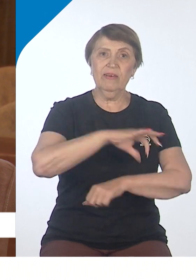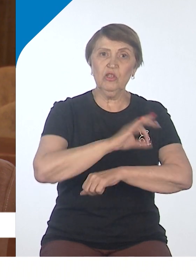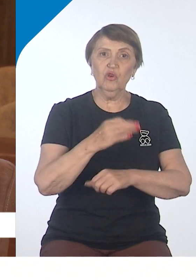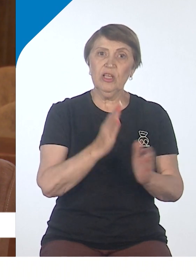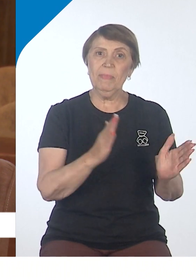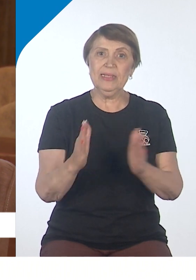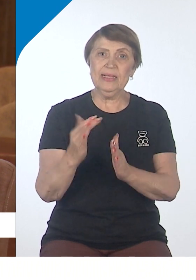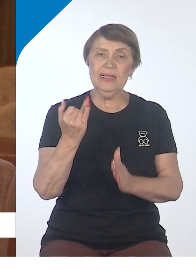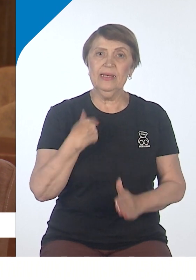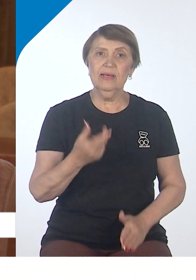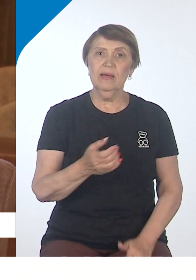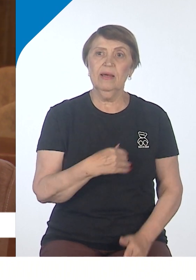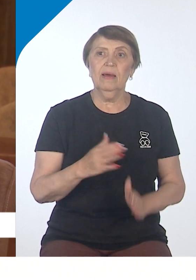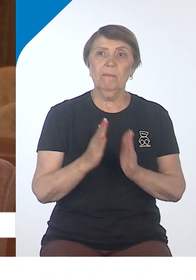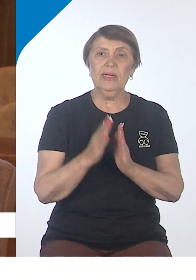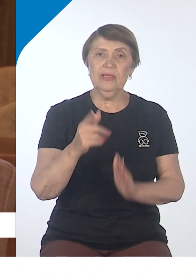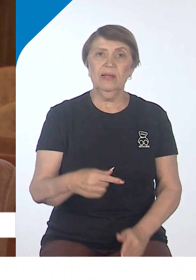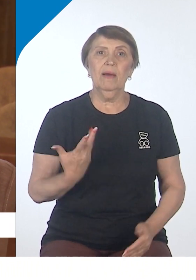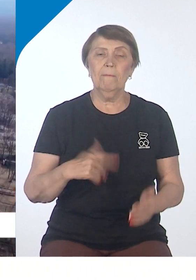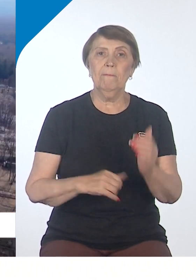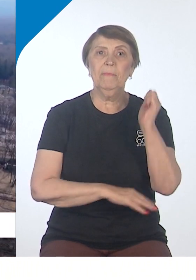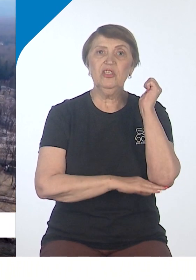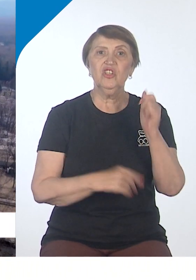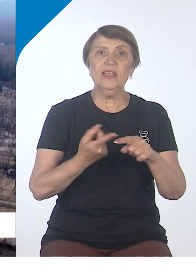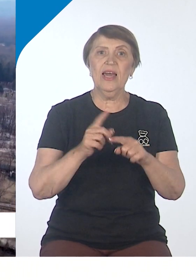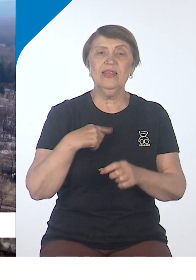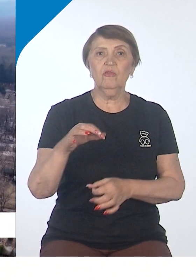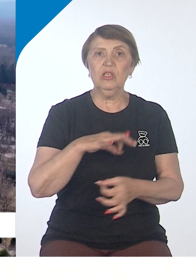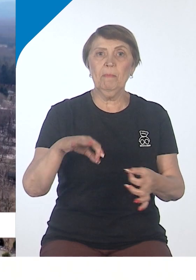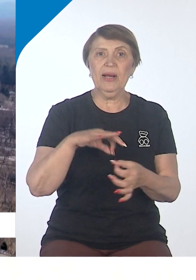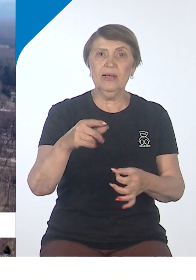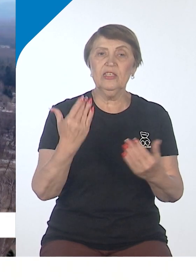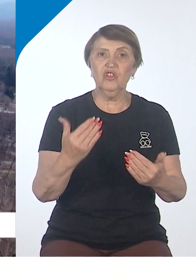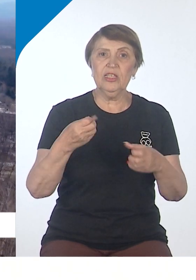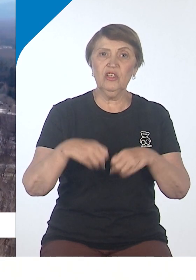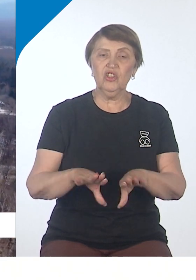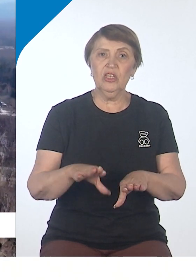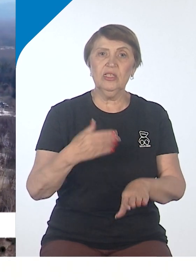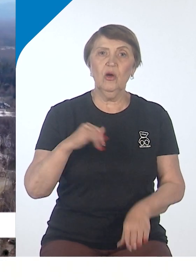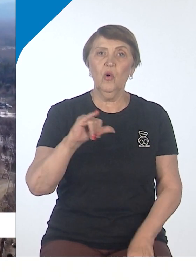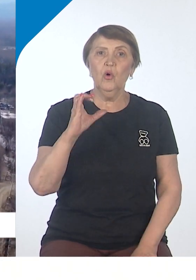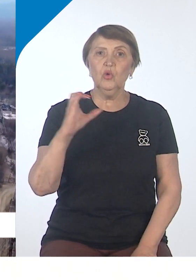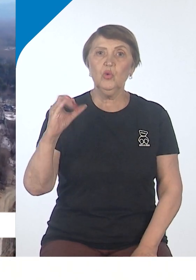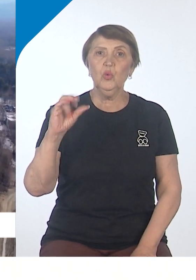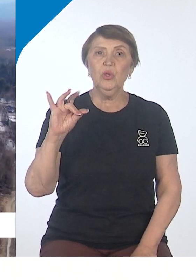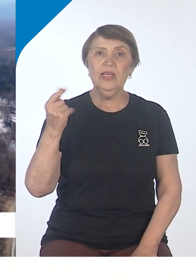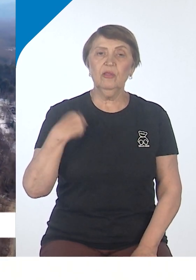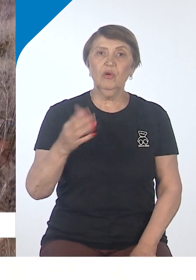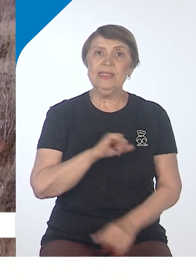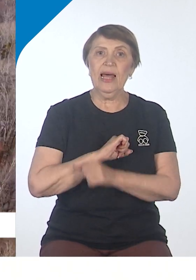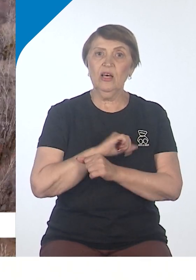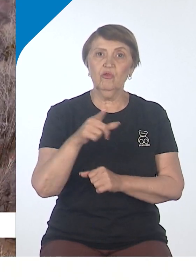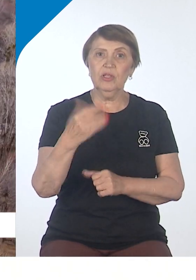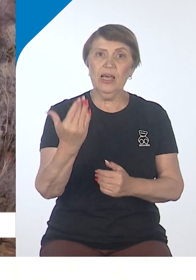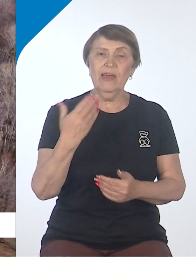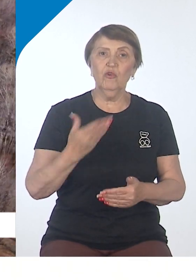И просили бы, Алексей Олегович, поддержать этот проект. Сейчас решается судьба санатория Усури в рамках Дальневосточной концессии. На его